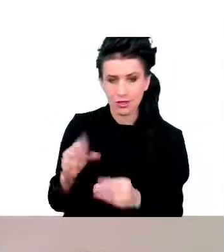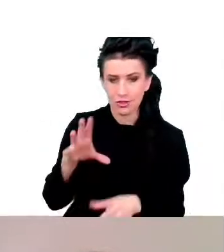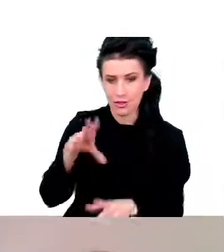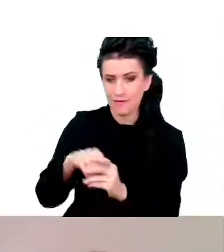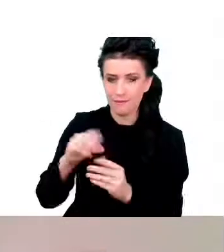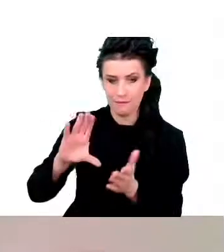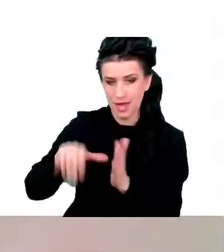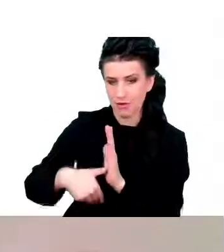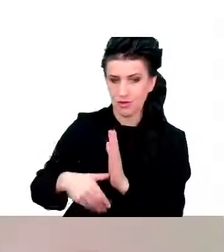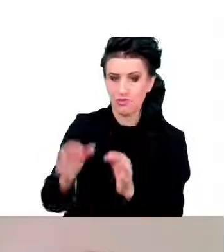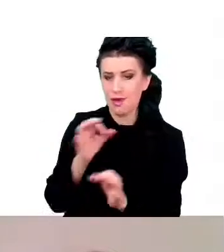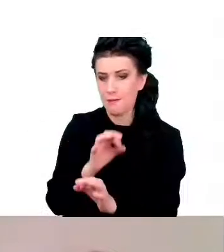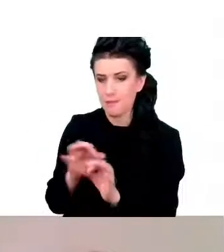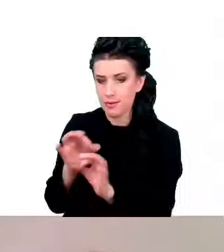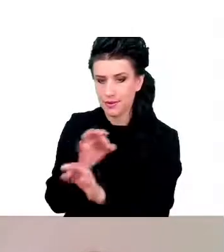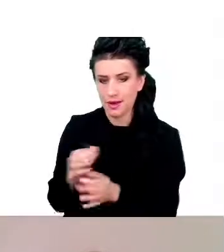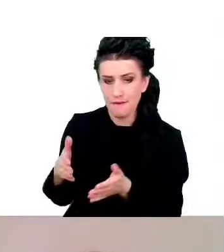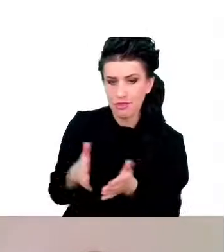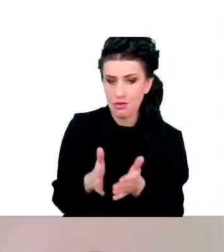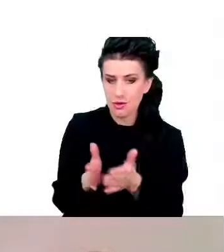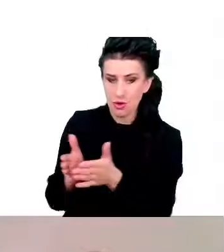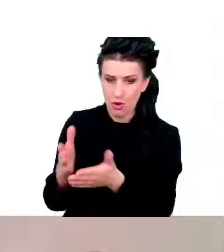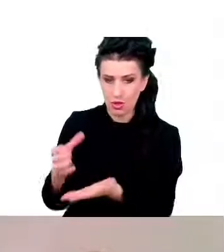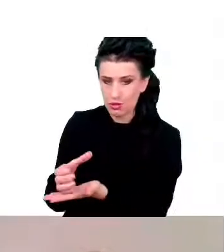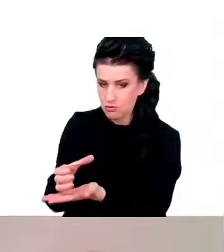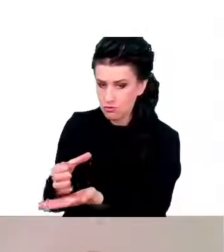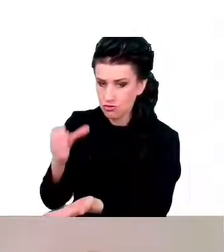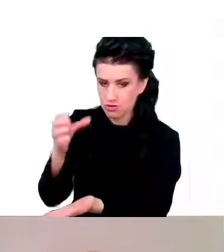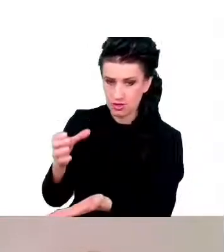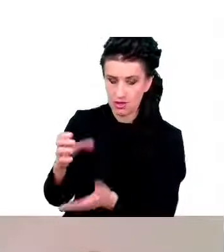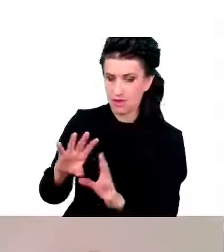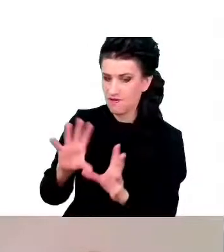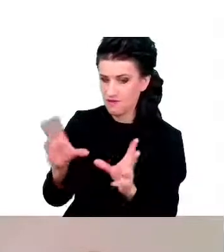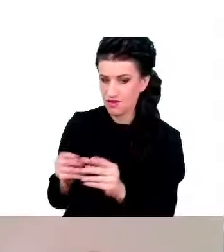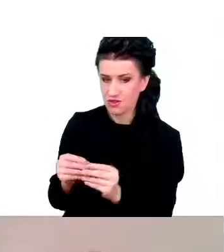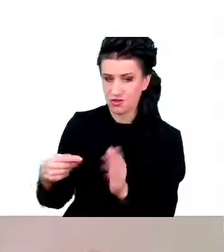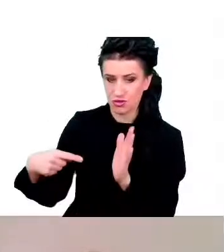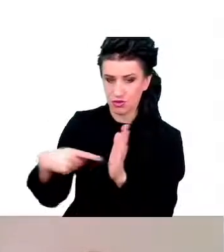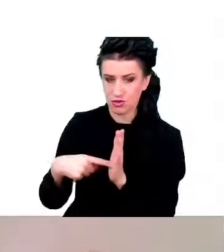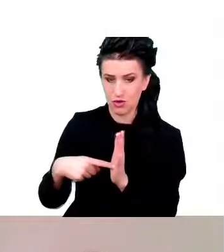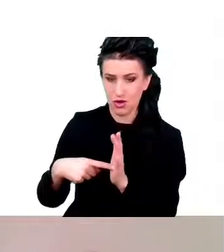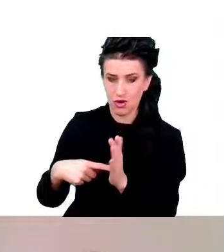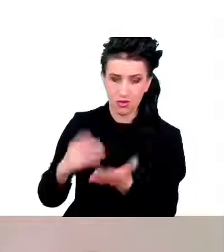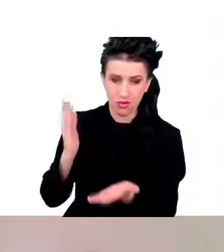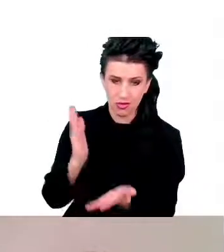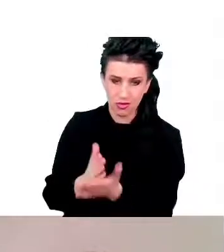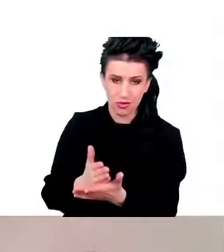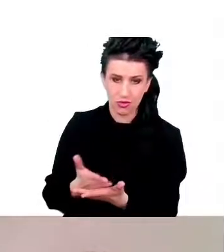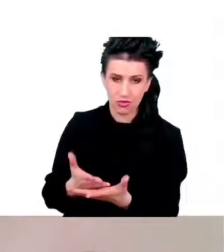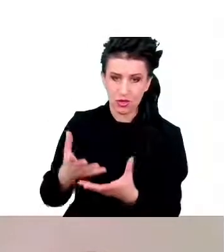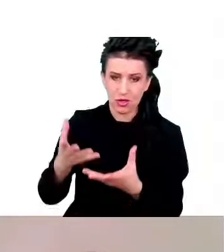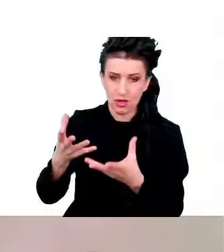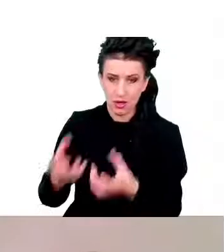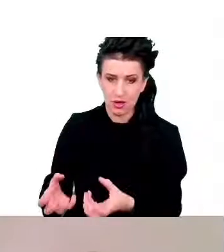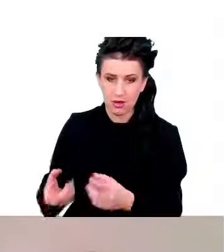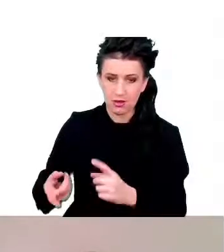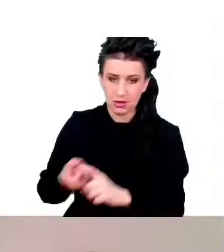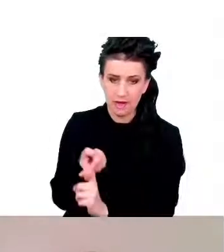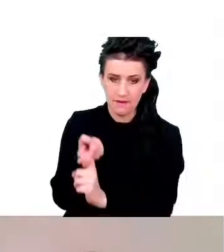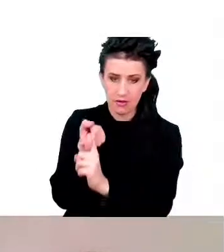naprawiające drogi, naprawiające budynki, to wszystko przestało działać z dnia na dzień. I